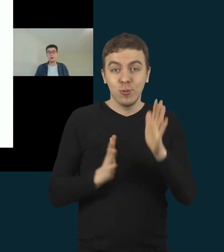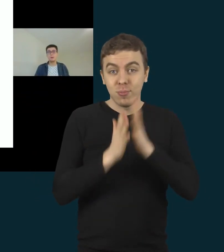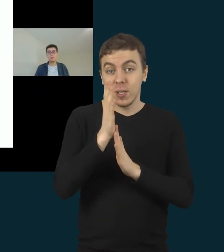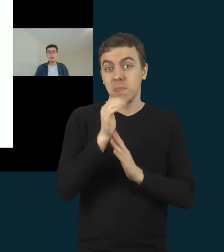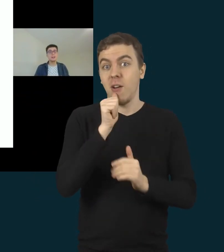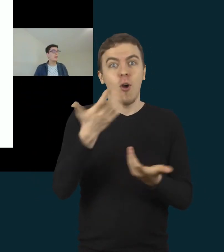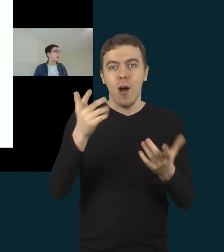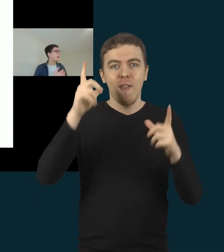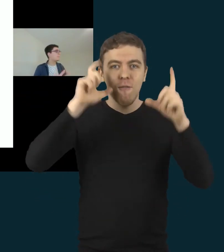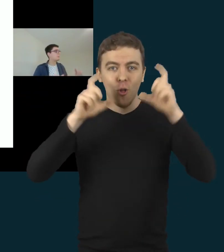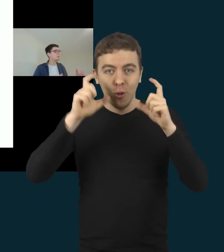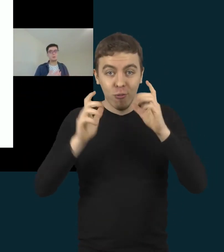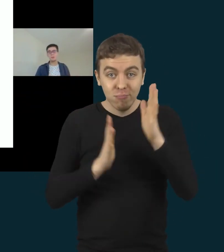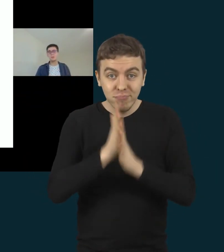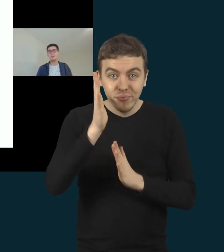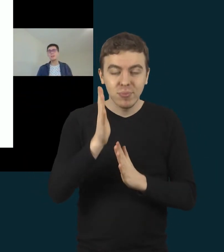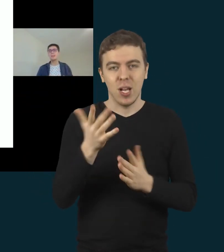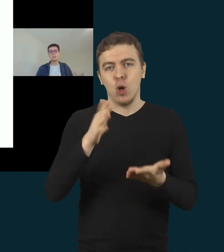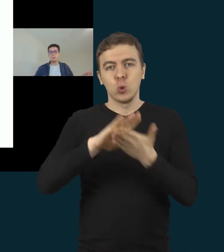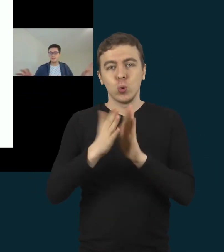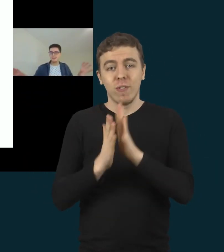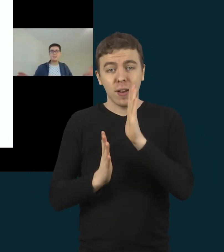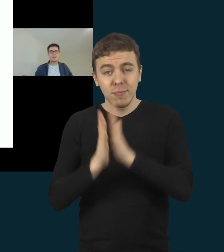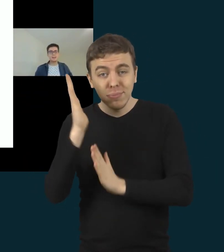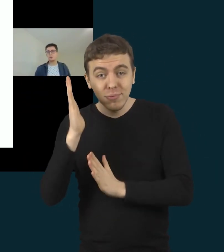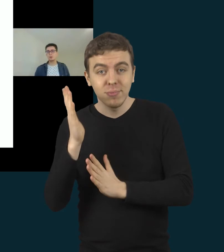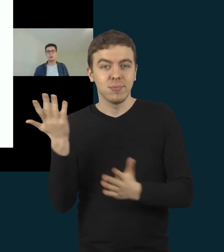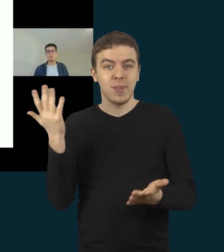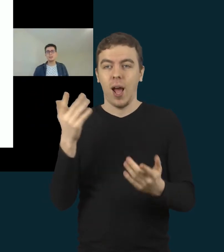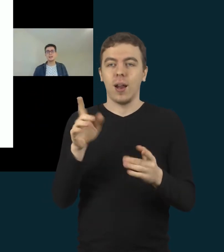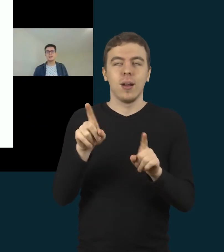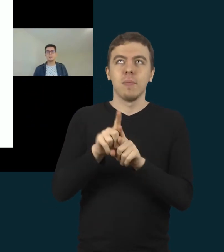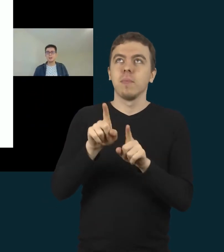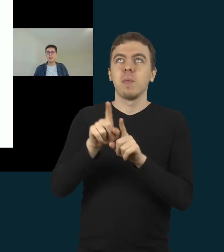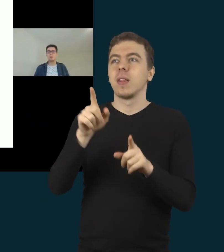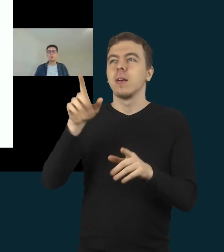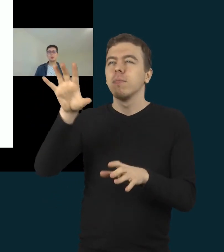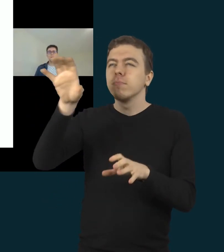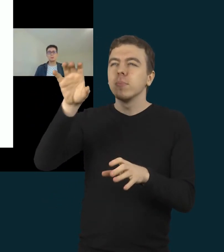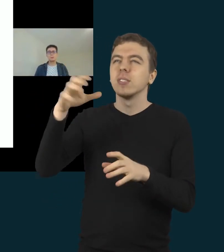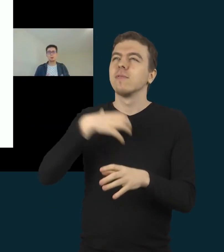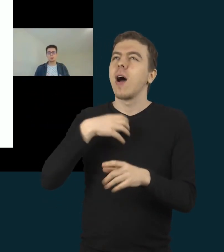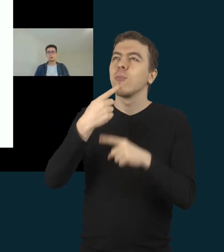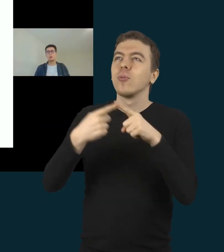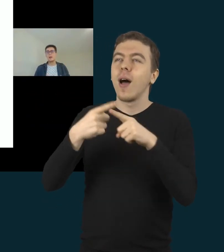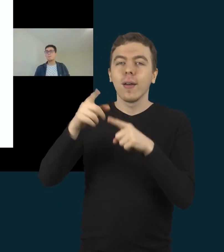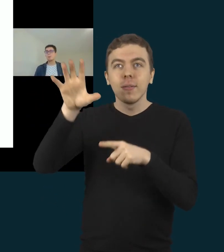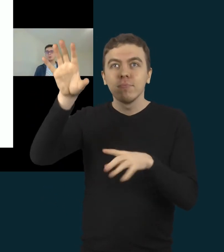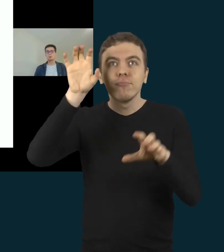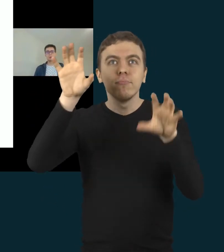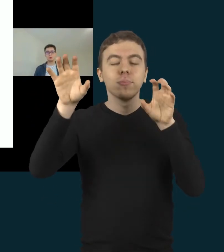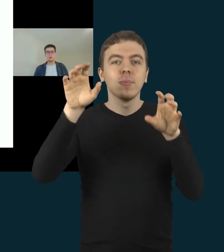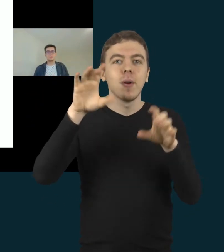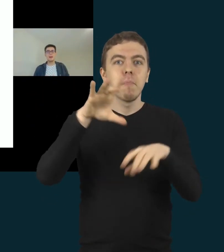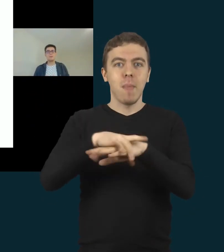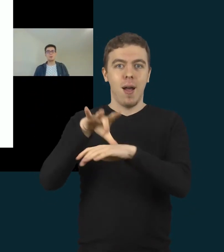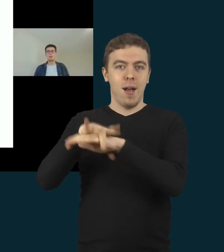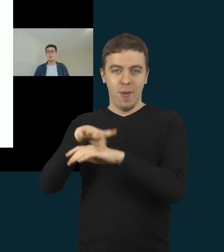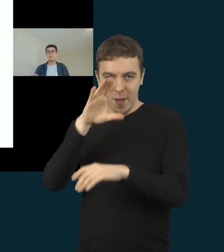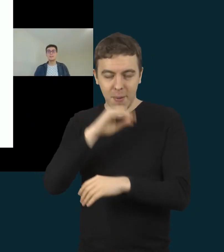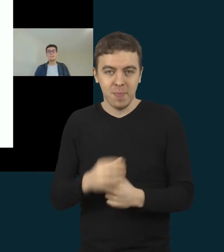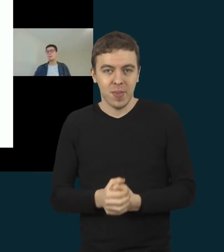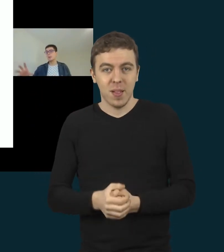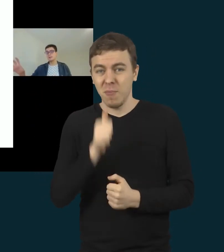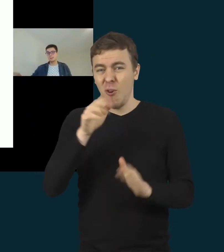fotografuoti arba susitvarkyti arba pastebėti kokį nors daiktą. Ir pradėjome nuo labai paprastų užduočių, kad pavyzdžiui,